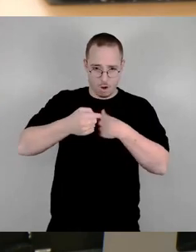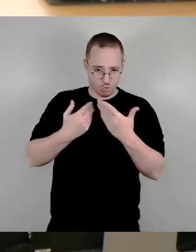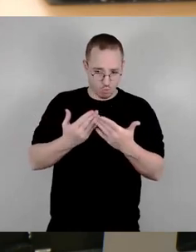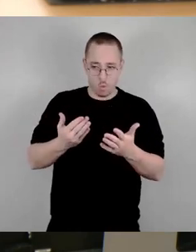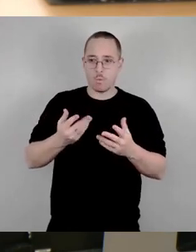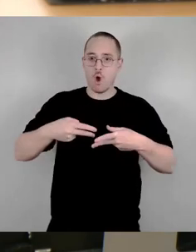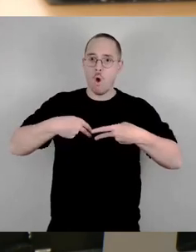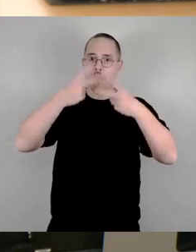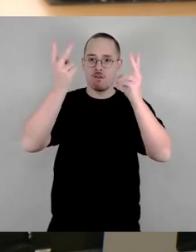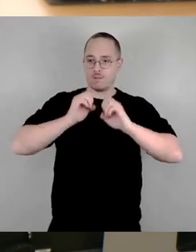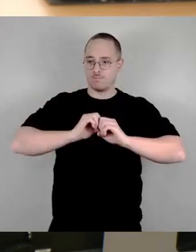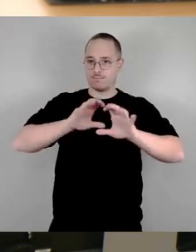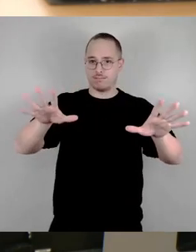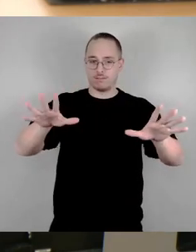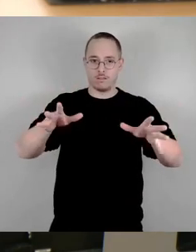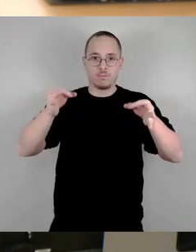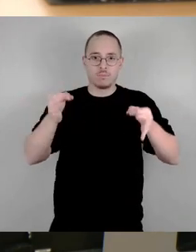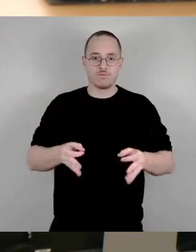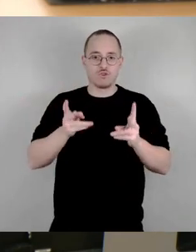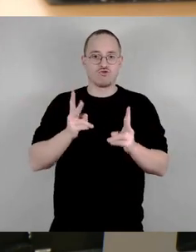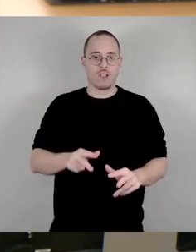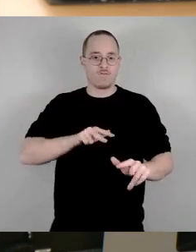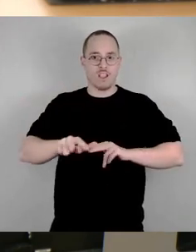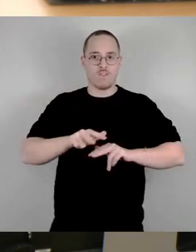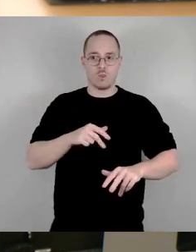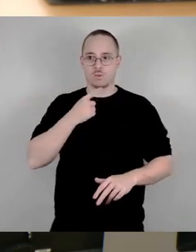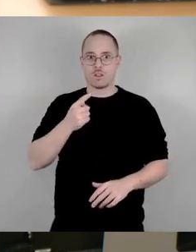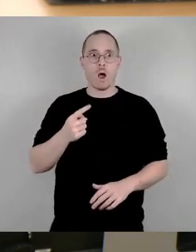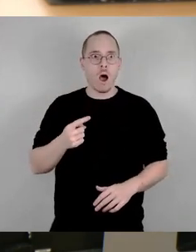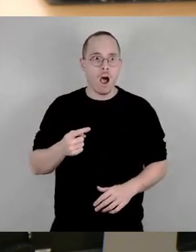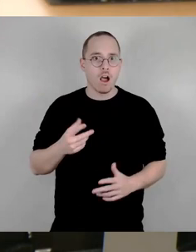nach dem Motto, wenn du nicht überzeugen kannst, sei